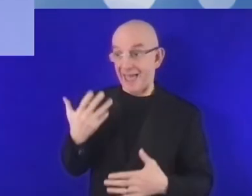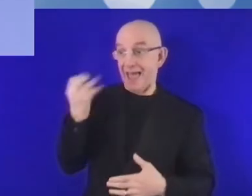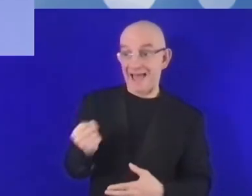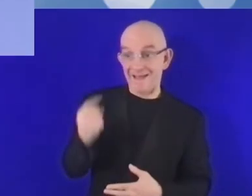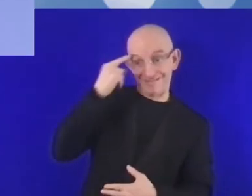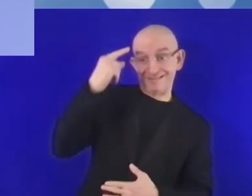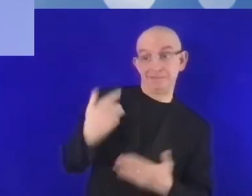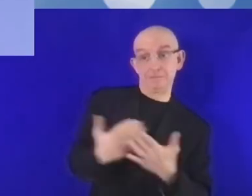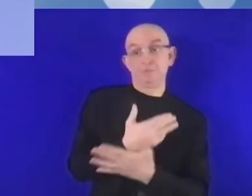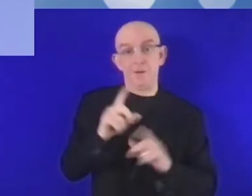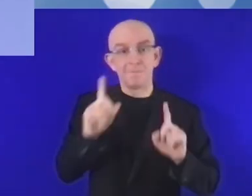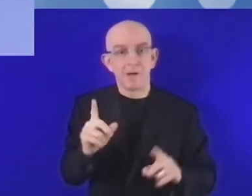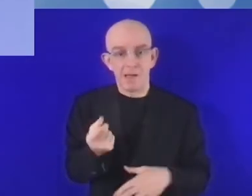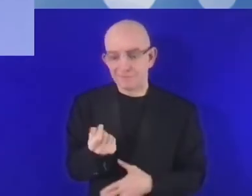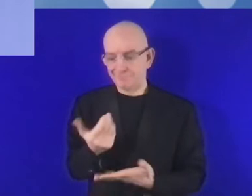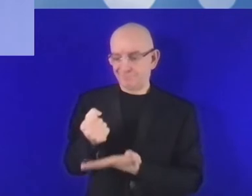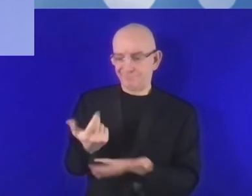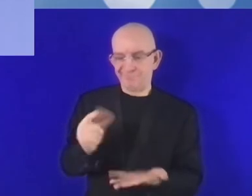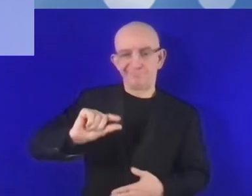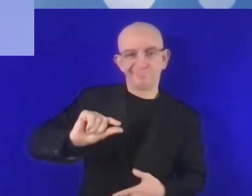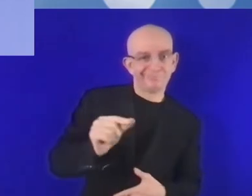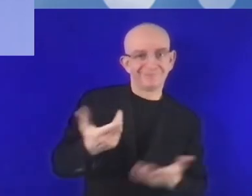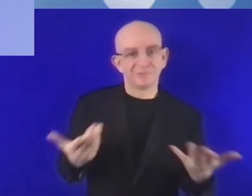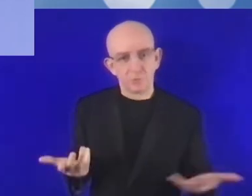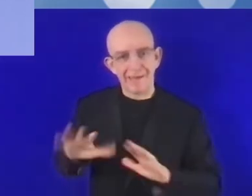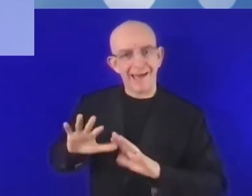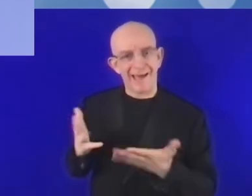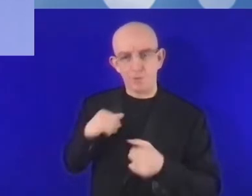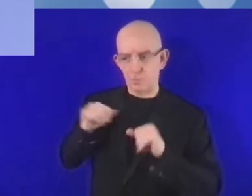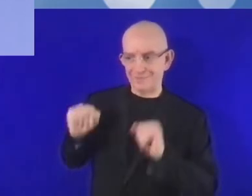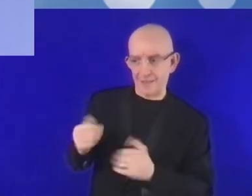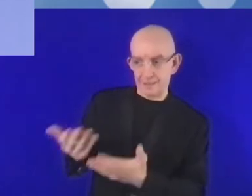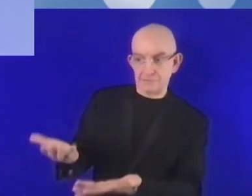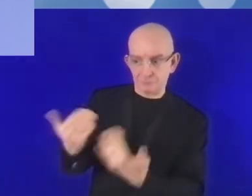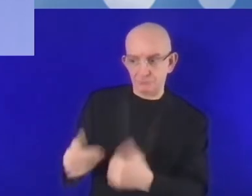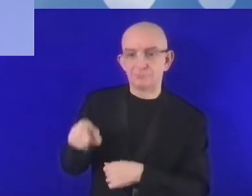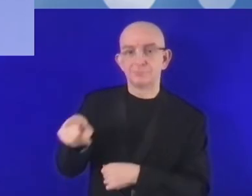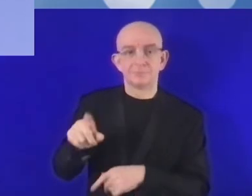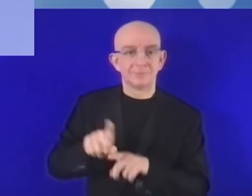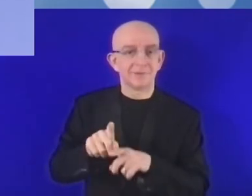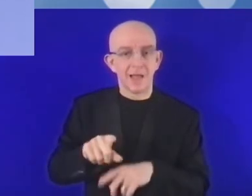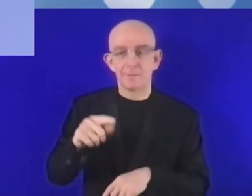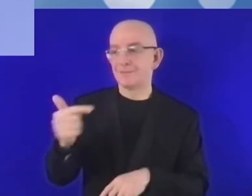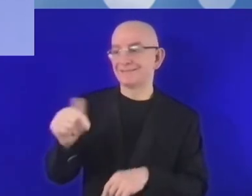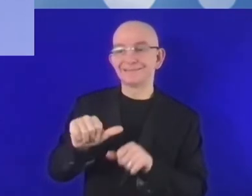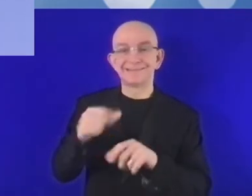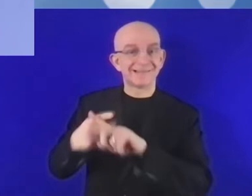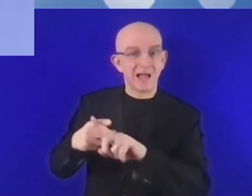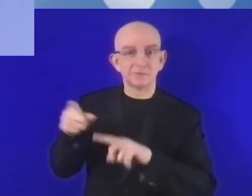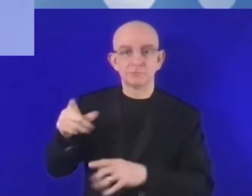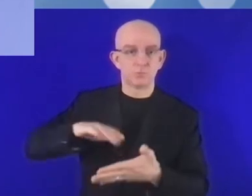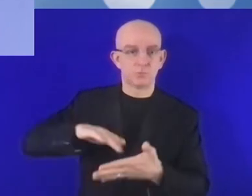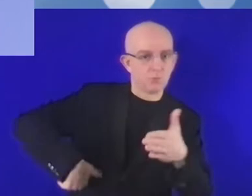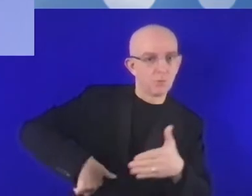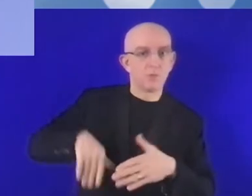że ktoś ma świetny pomysł, który chciałby zrealizować, ale brakuje mu zasobów, brakuje mu środków finansowych.